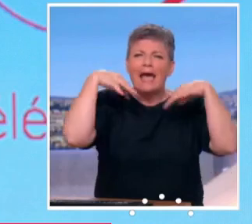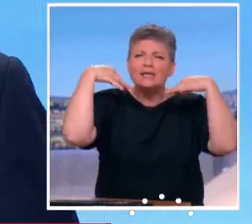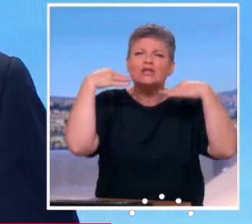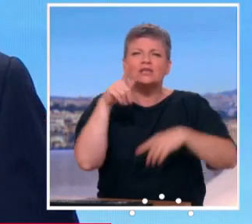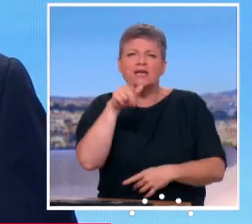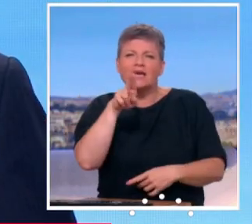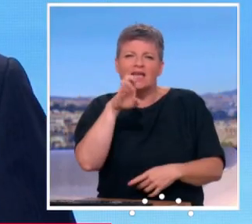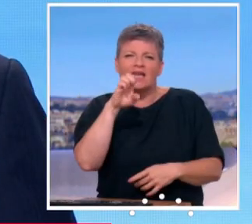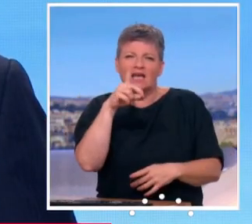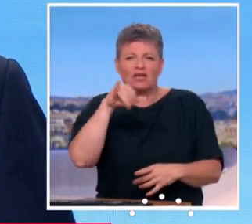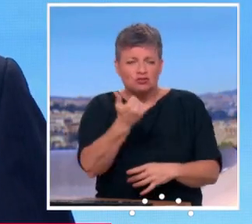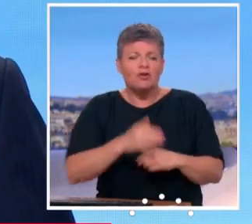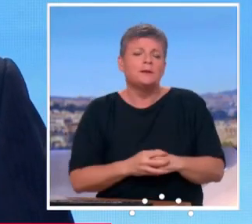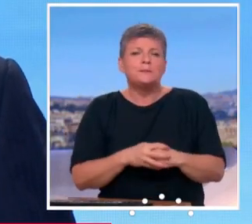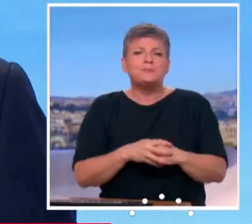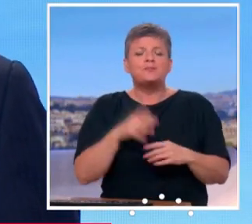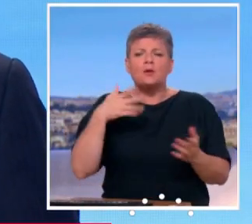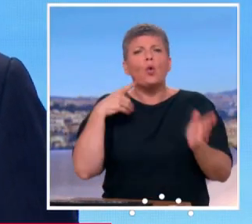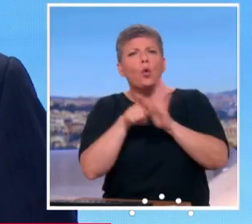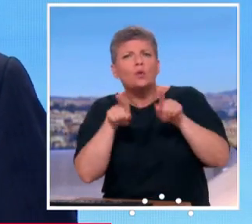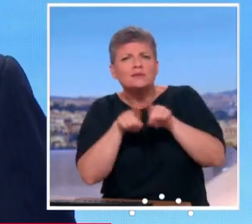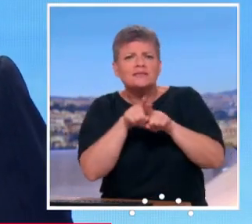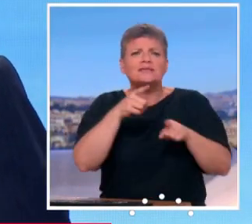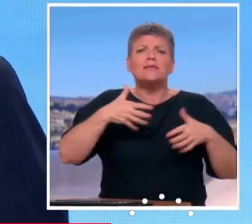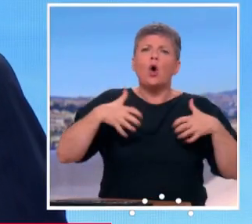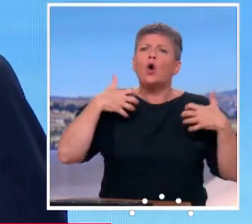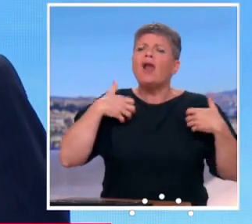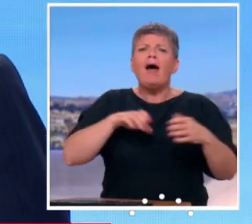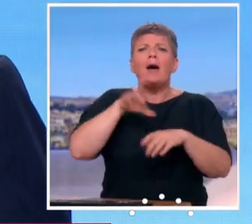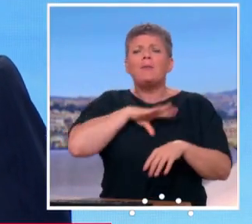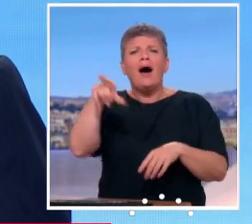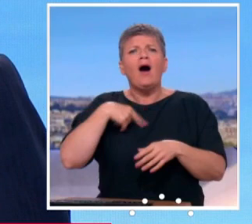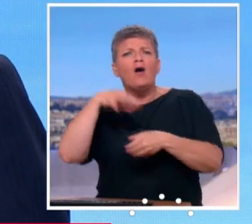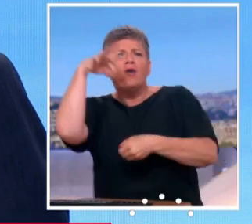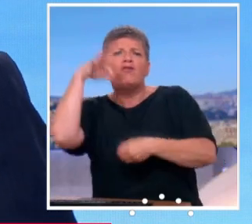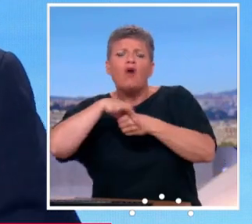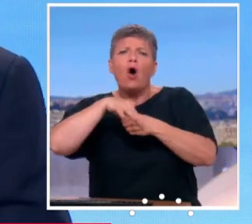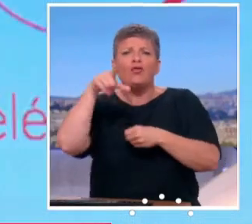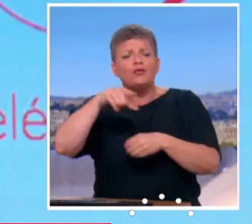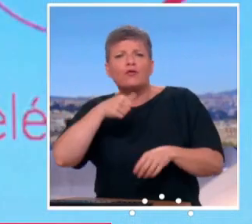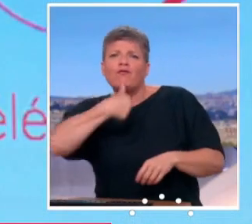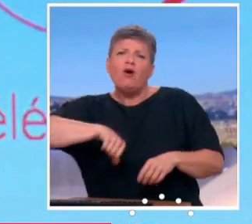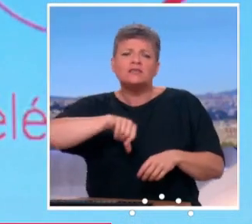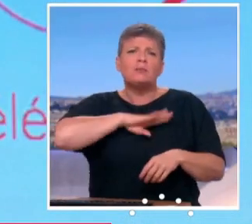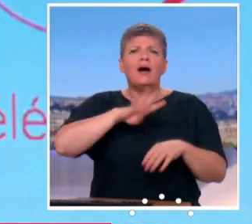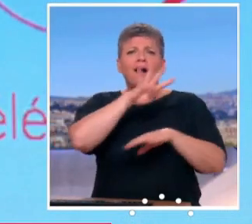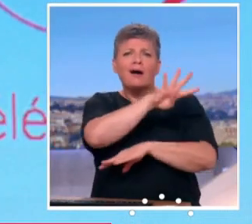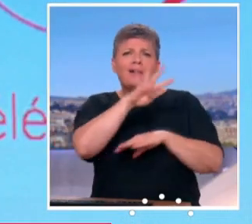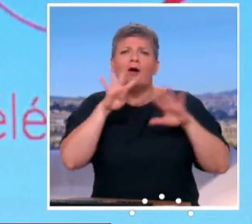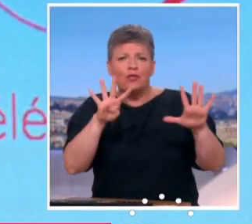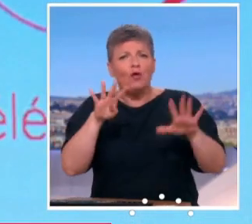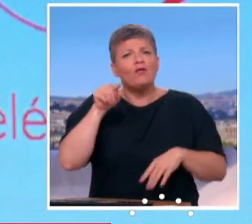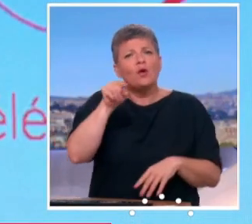en particulier après l'emploi du 49-3, cette colère qui s'est exprimée dans le pays, qu'est-ce qu'il en reste, selon vous, aujourd'hui ? Est-ce que vous ne craignez pas un effet rebond